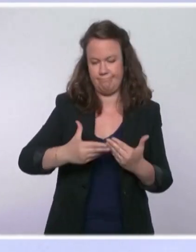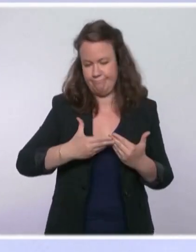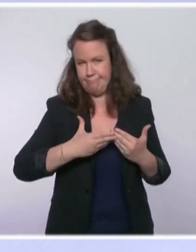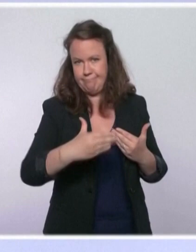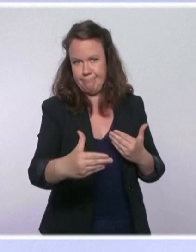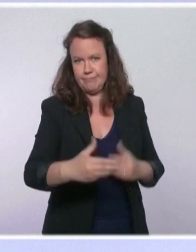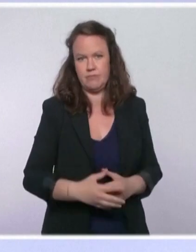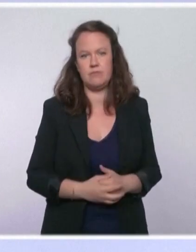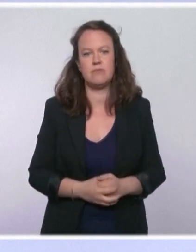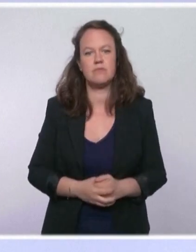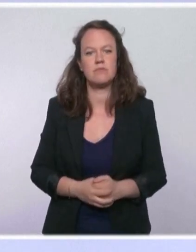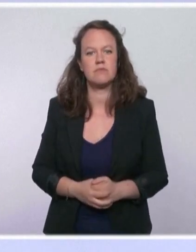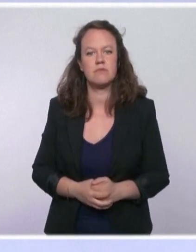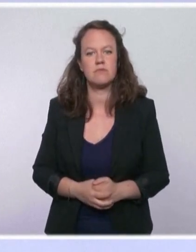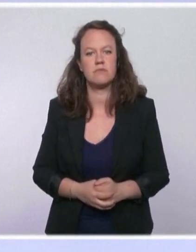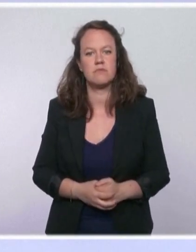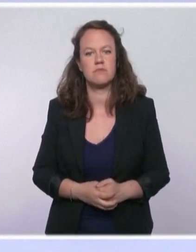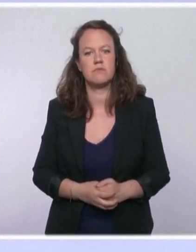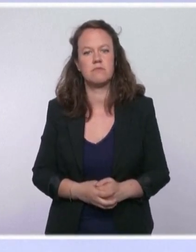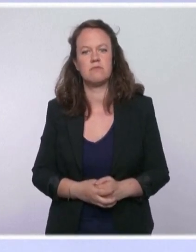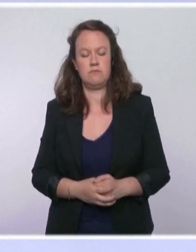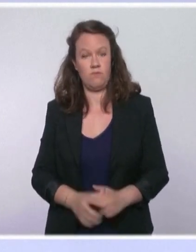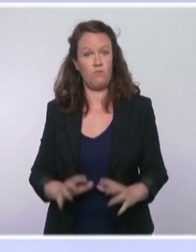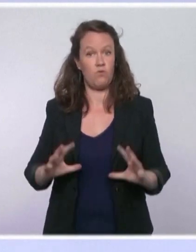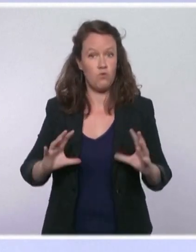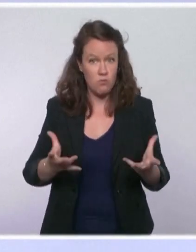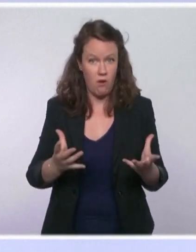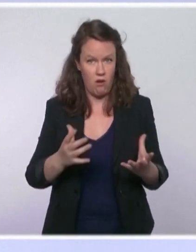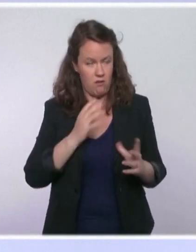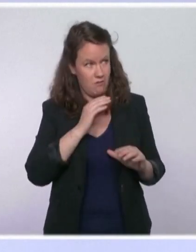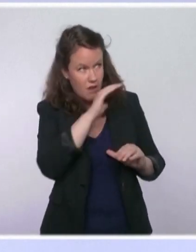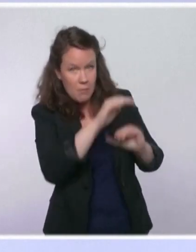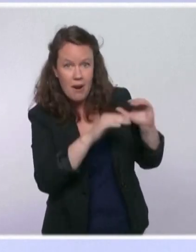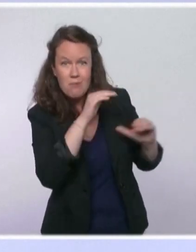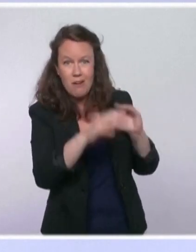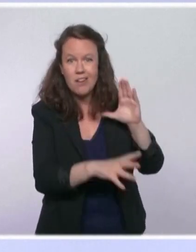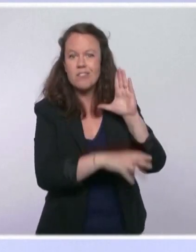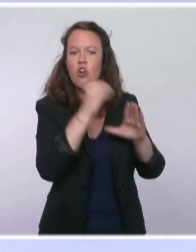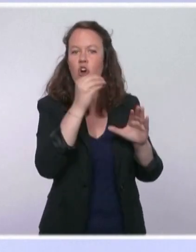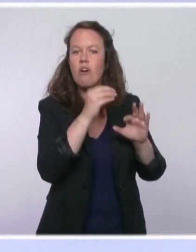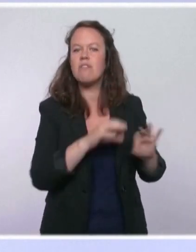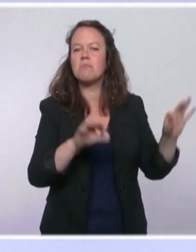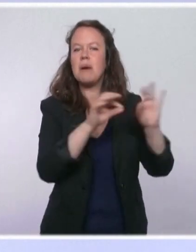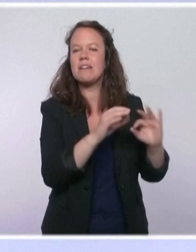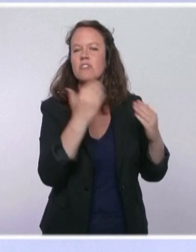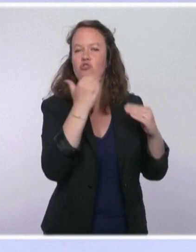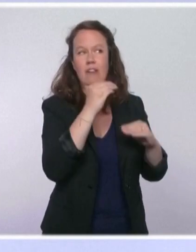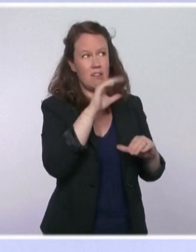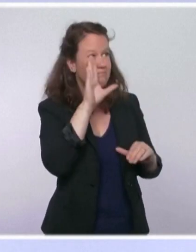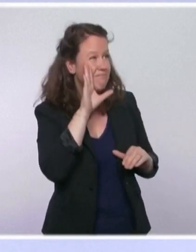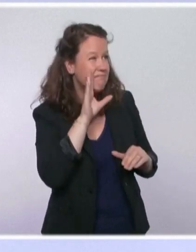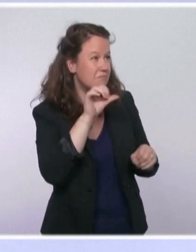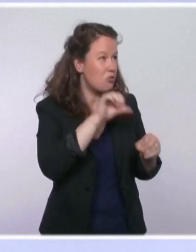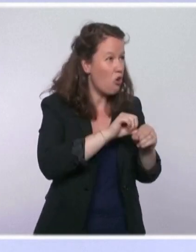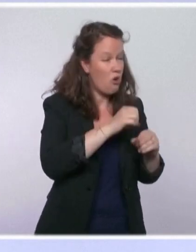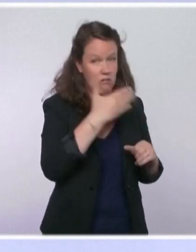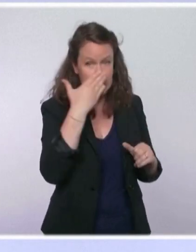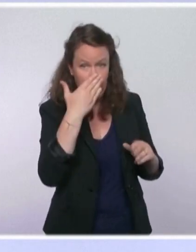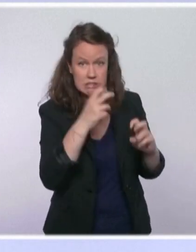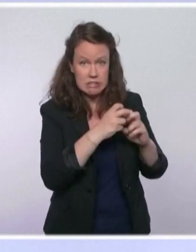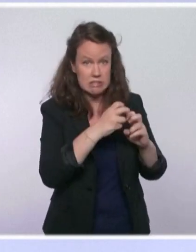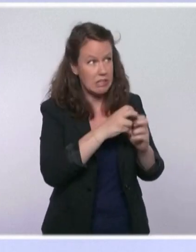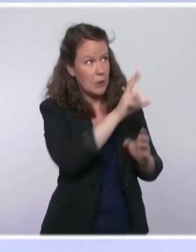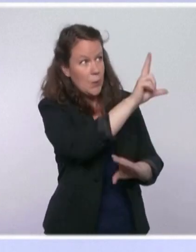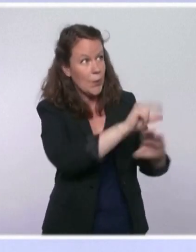prenant des dispositions pour sécuriser nos approvisionnements. Cela s'inscrit donc dans une démarche